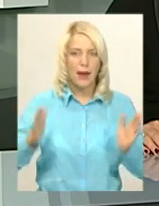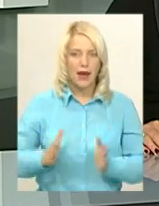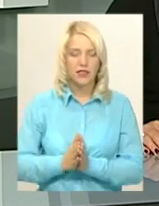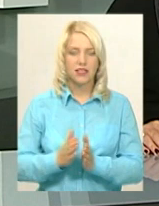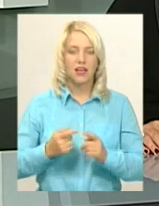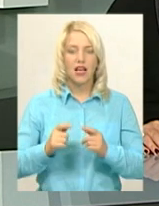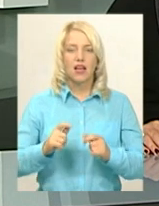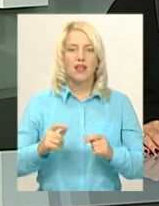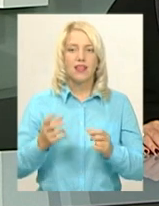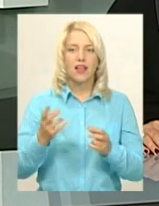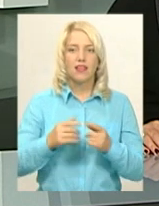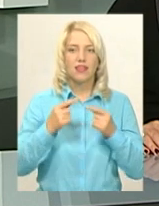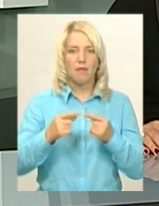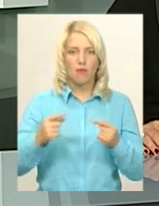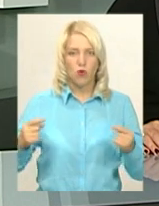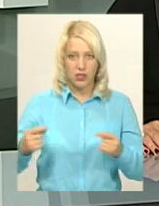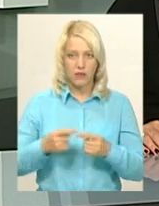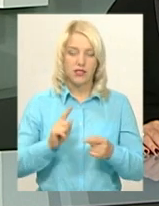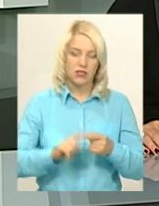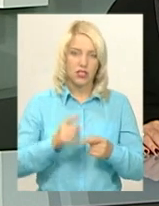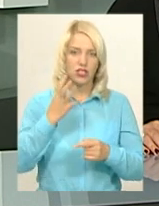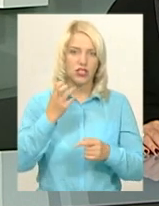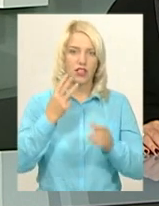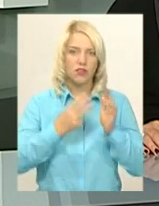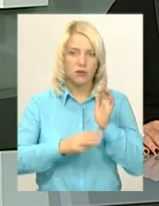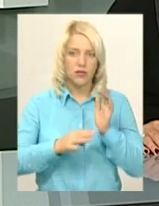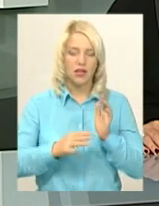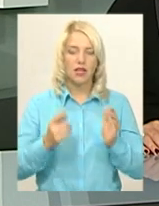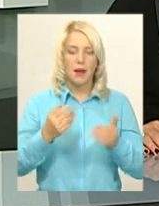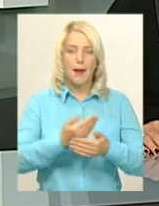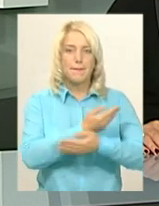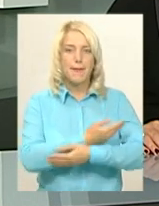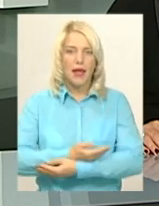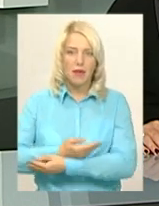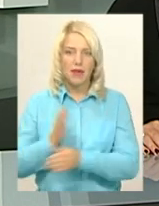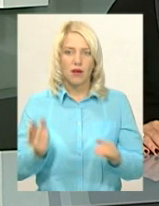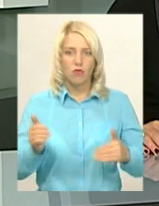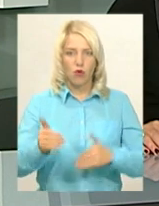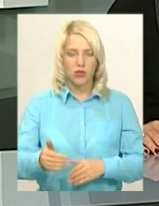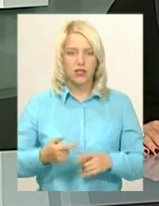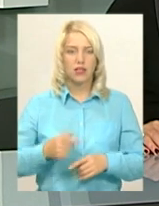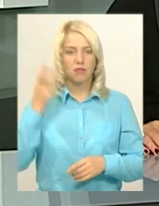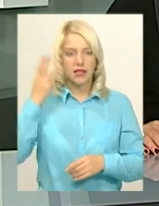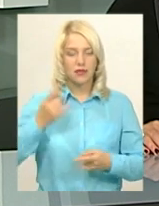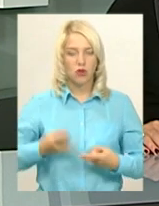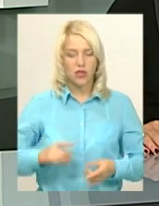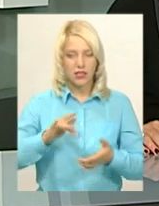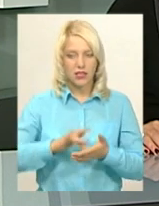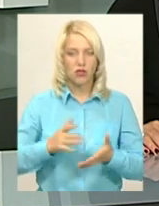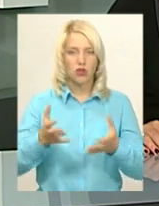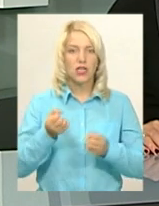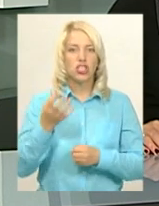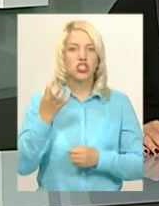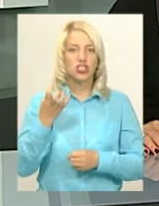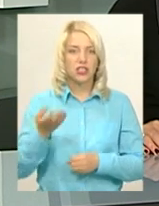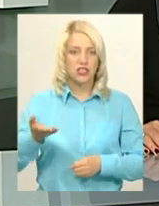481 бебі-бокс. Хмельницький міський перинатальний центр отримав 84 таких набори. Наскільки їх вистачить,